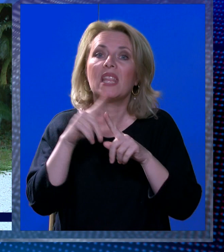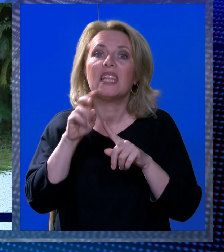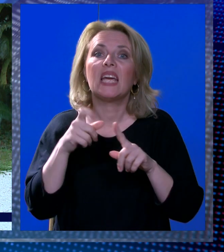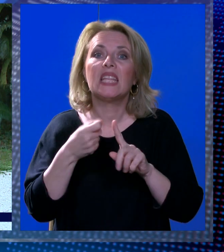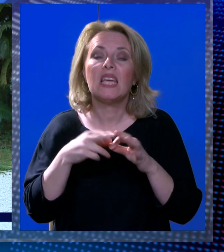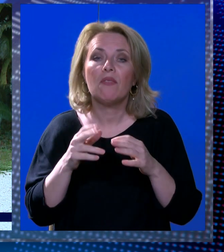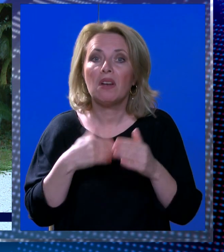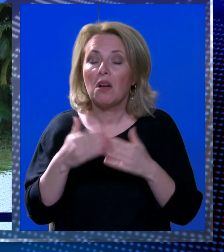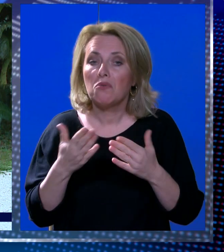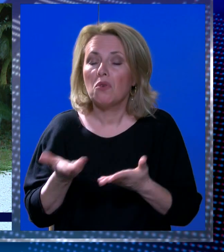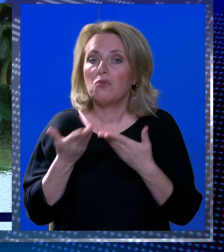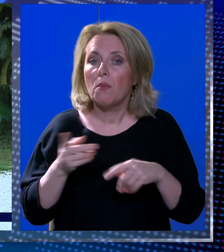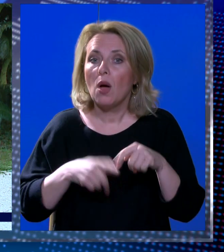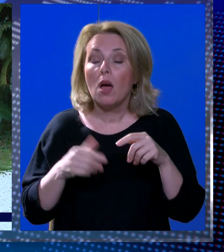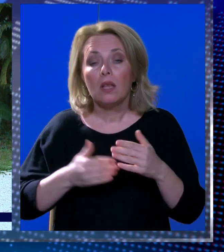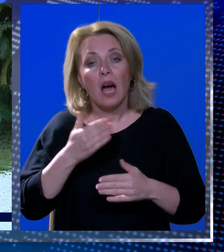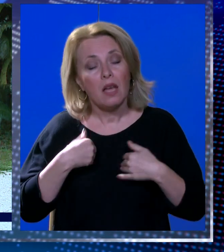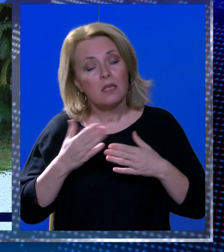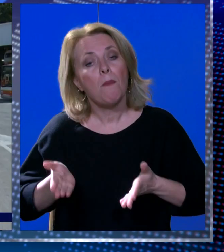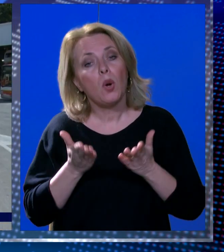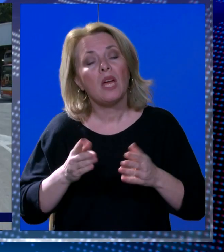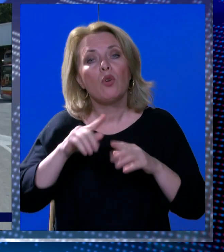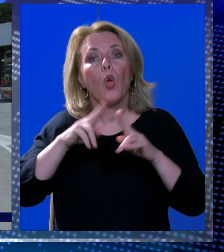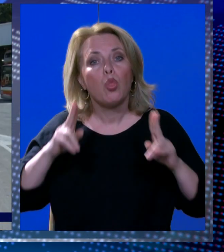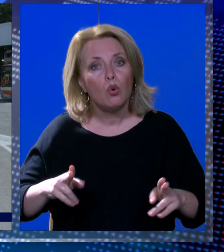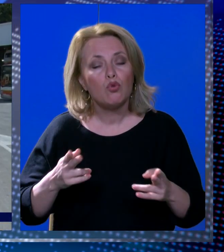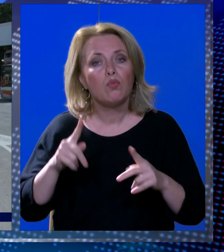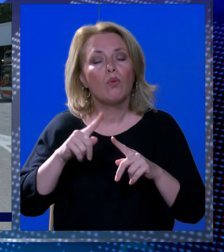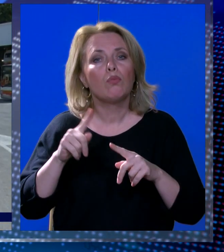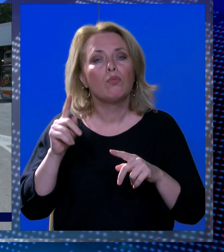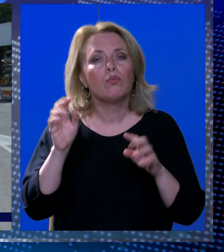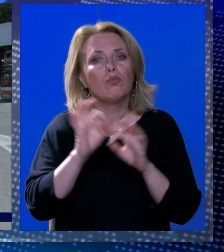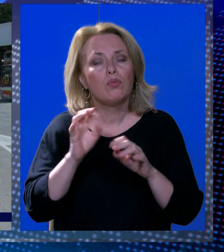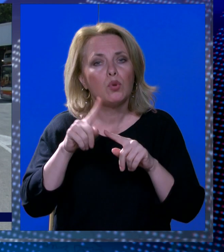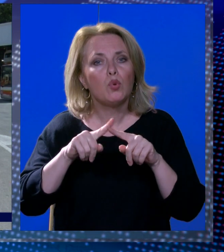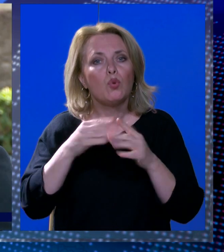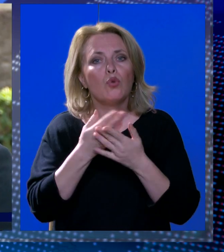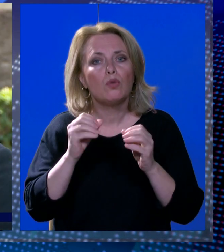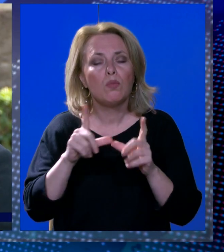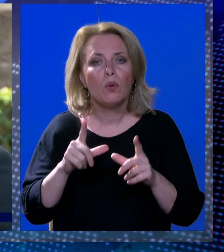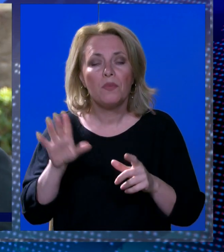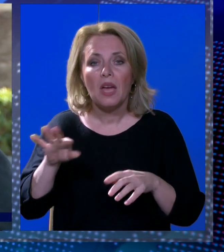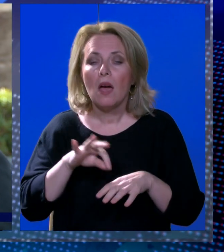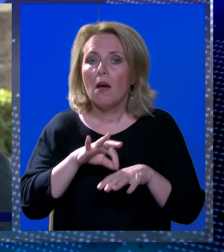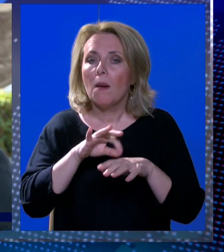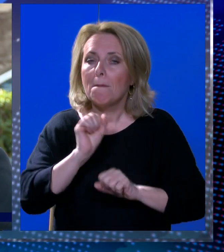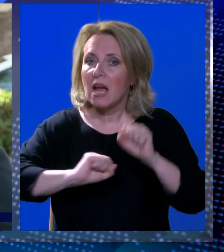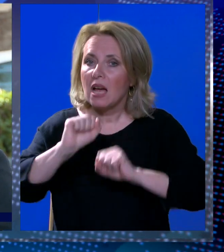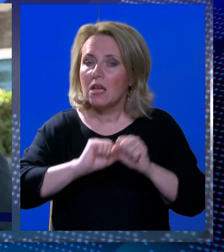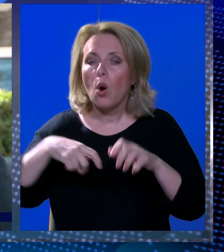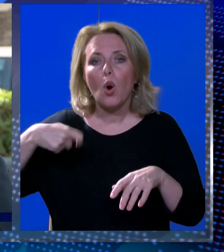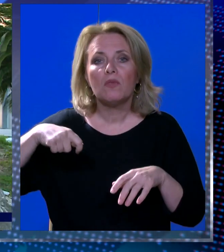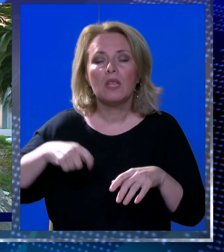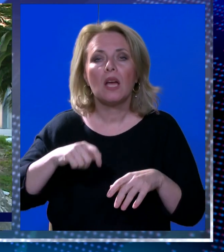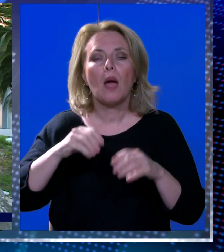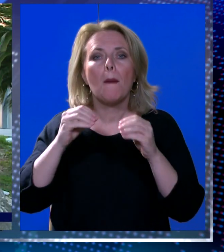ništa. Evo, nakon toga smo pokrenuli tužbu kako jesmo. Miletića je u cijelom dugogodišnjem postupku zastupao odvjetnik Bojan Lujak.